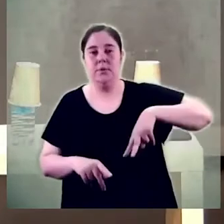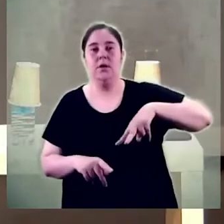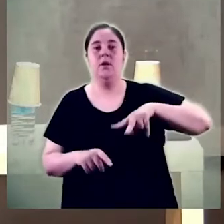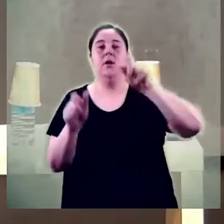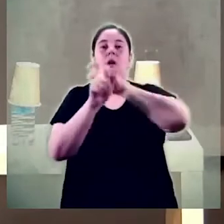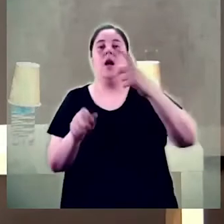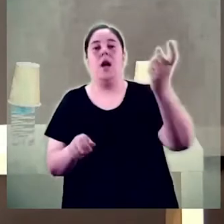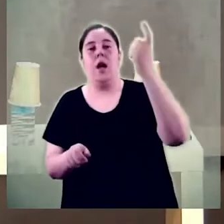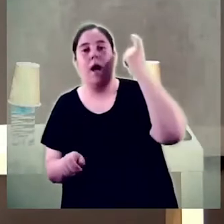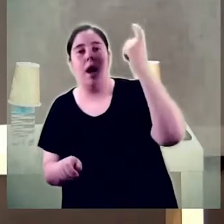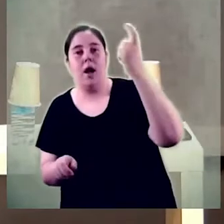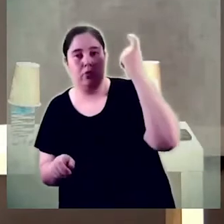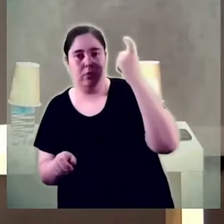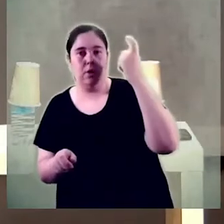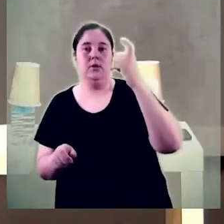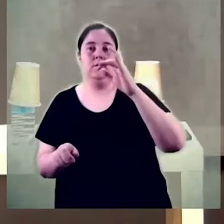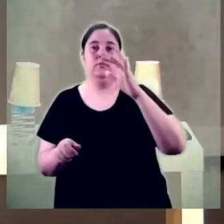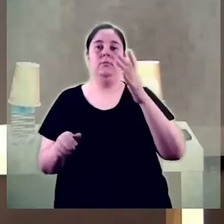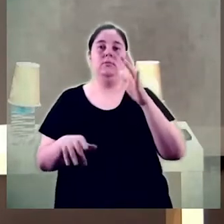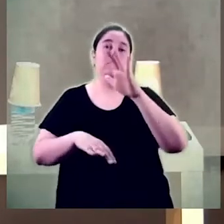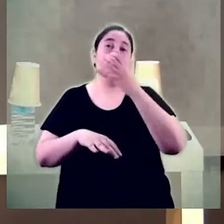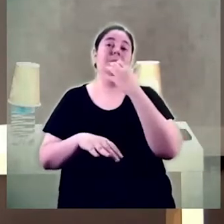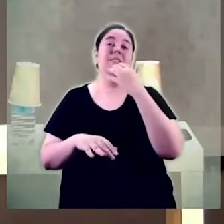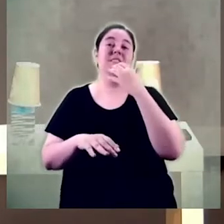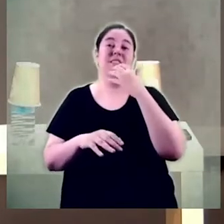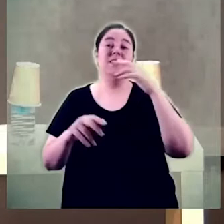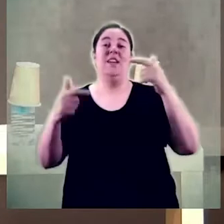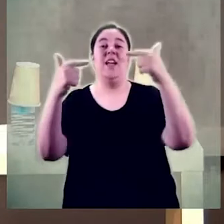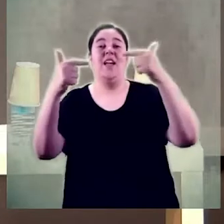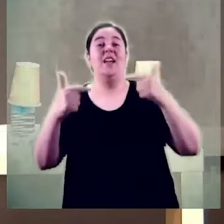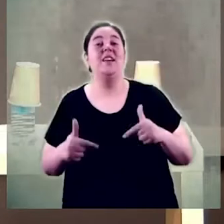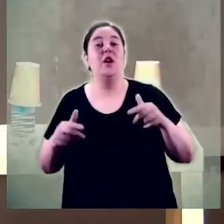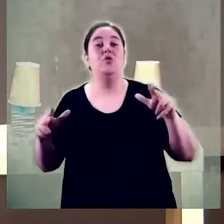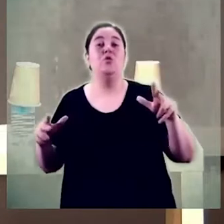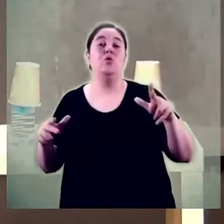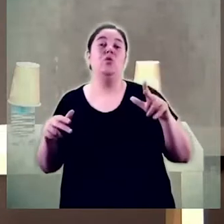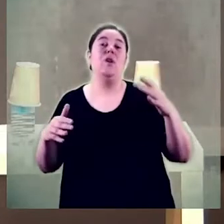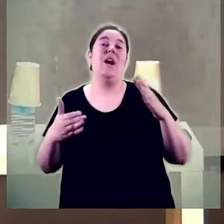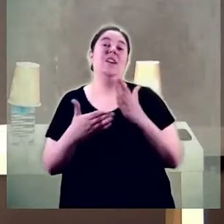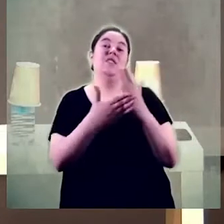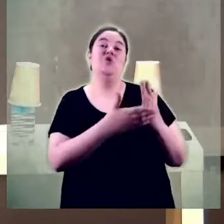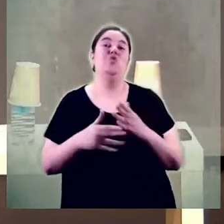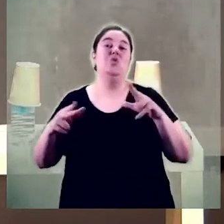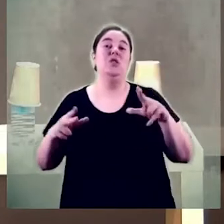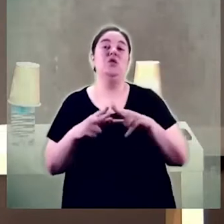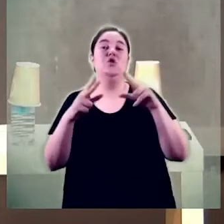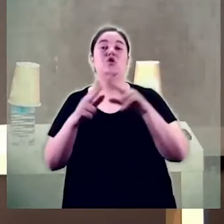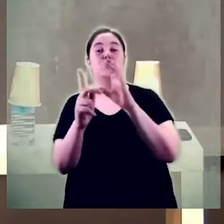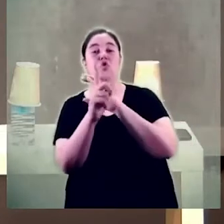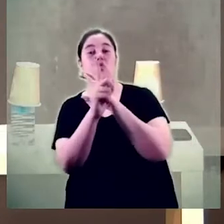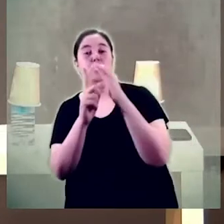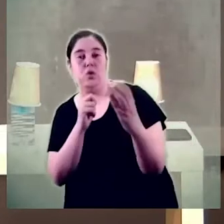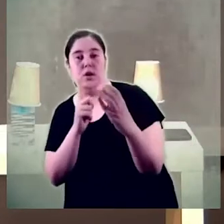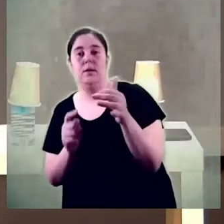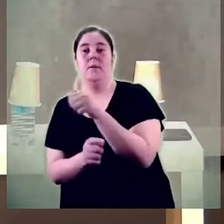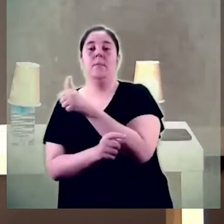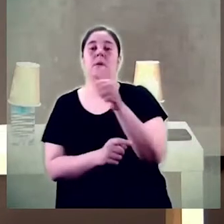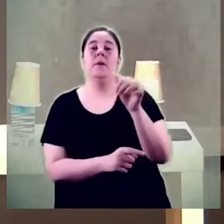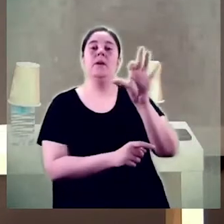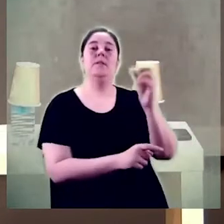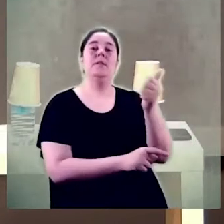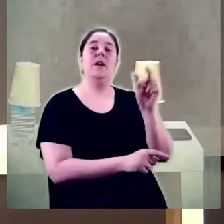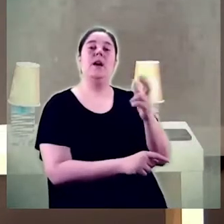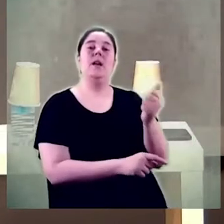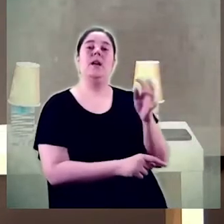Sociocultural de la Facultat de Filosofia i Lletres i donant primer la paraula a la Sara Torres, professora del